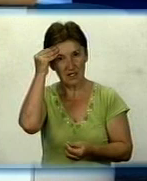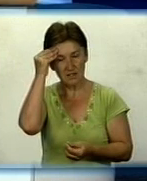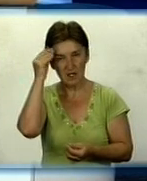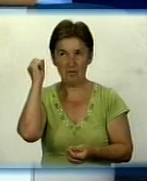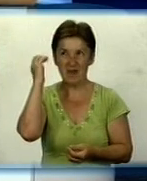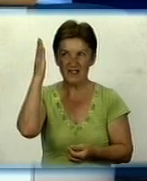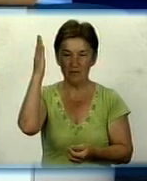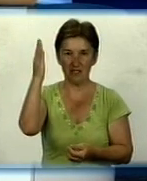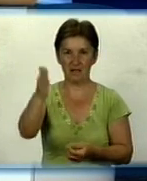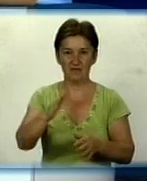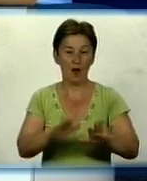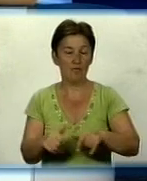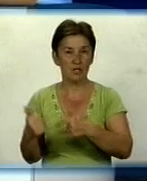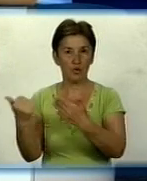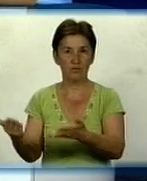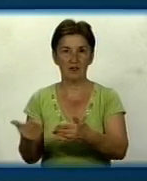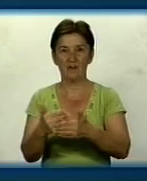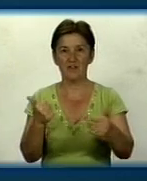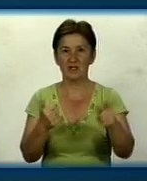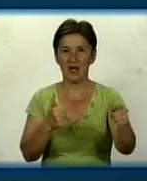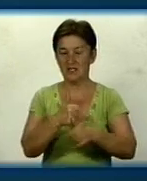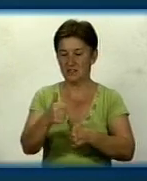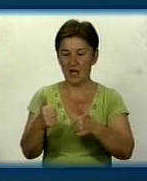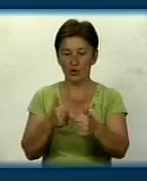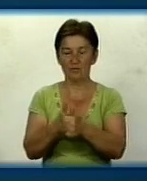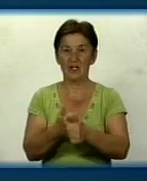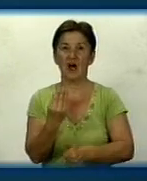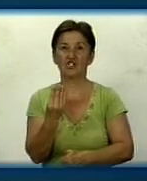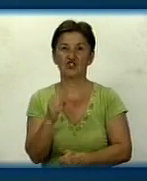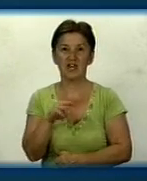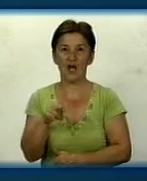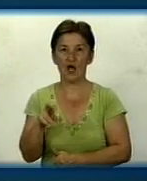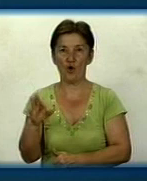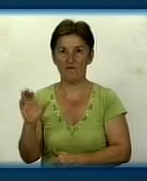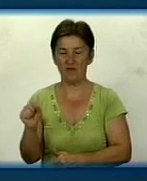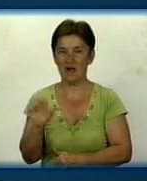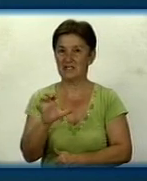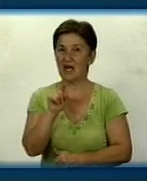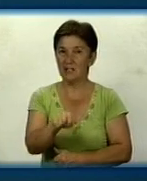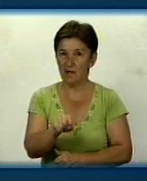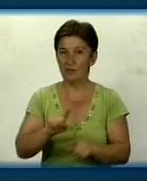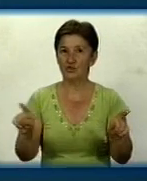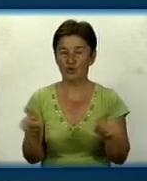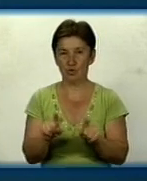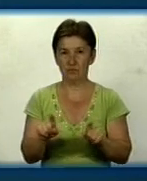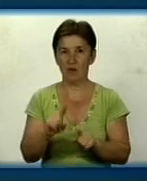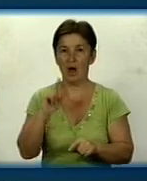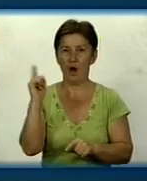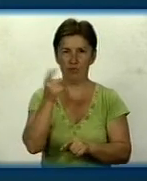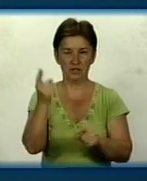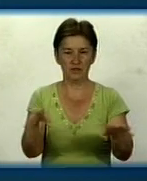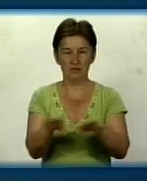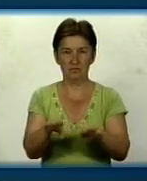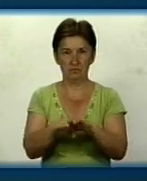пропозиція від заступника голови обласної ради Шаталу Олександр Сергійовича з тим, щоб на обласному рівні